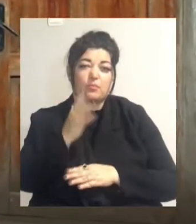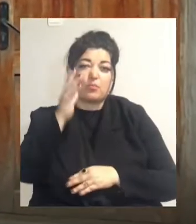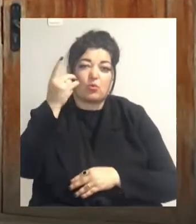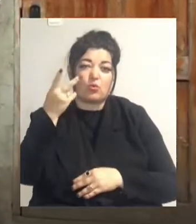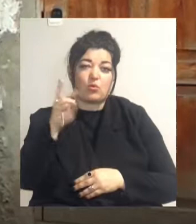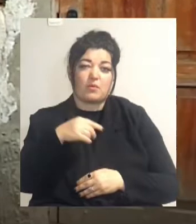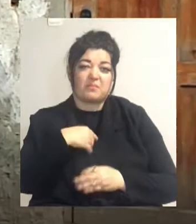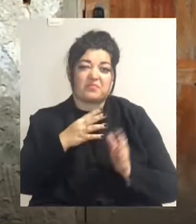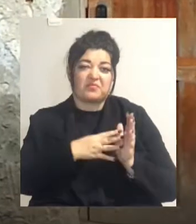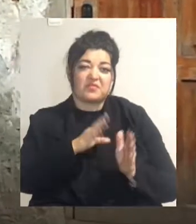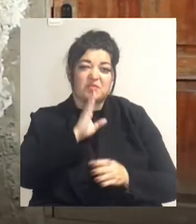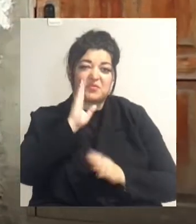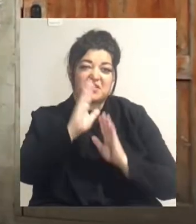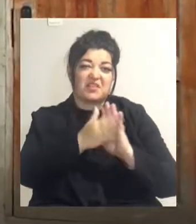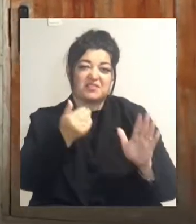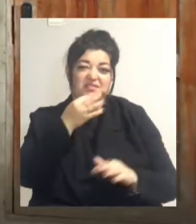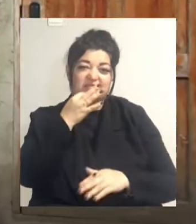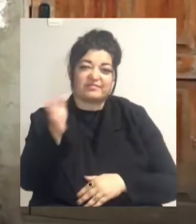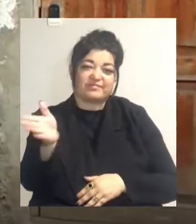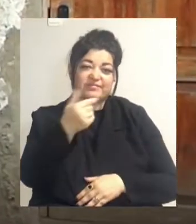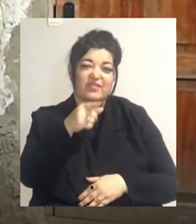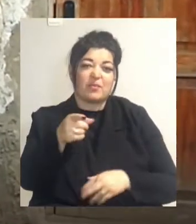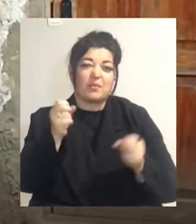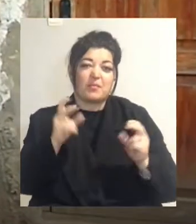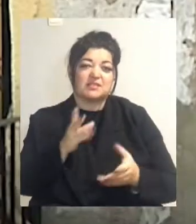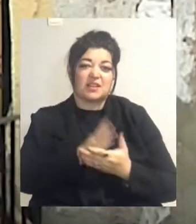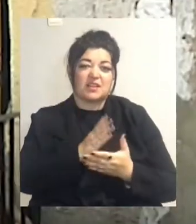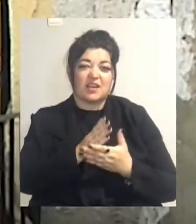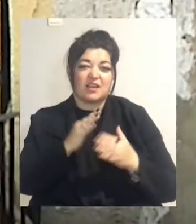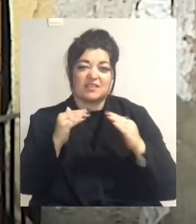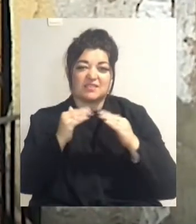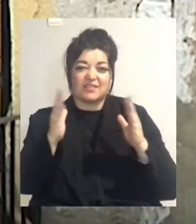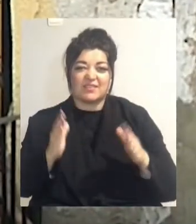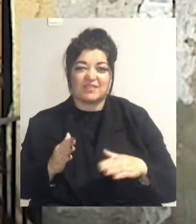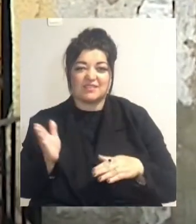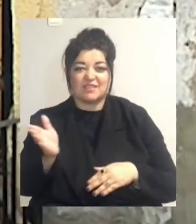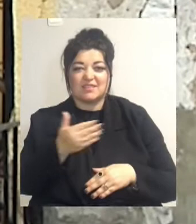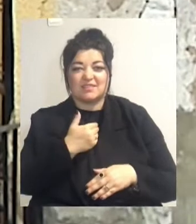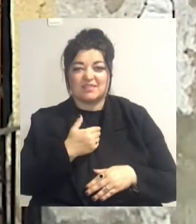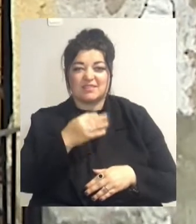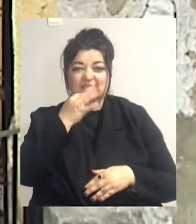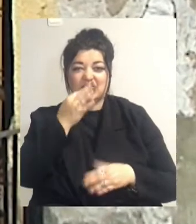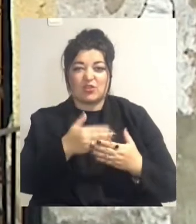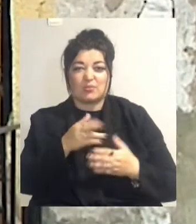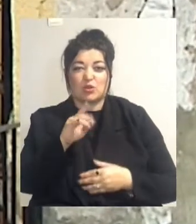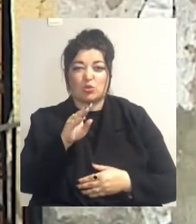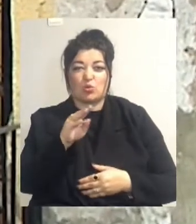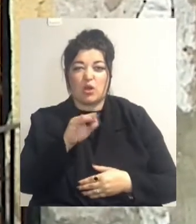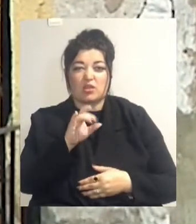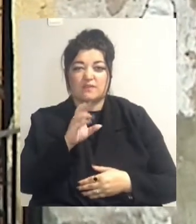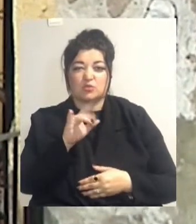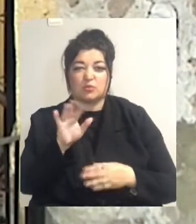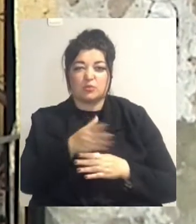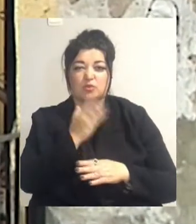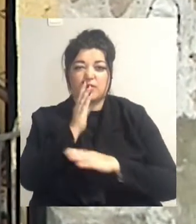за квартиру і сказали, що вам опасно знаходитися в будинку, тому стійте на вулиці. Сказав, якщо Труханов, що виберу дерево, потім вже будемо щось